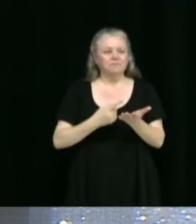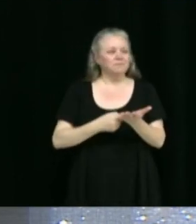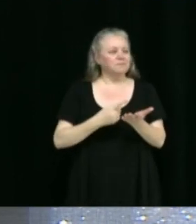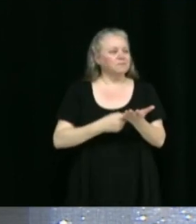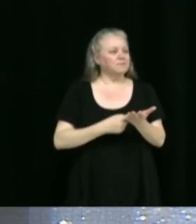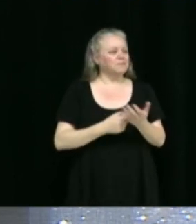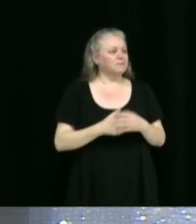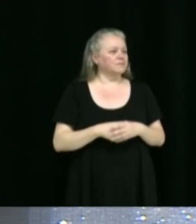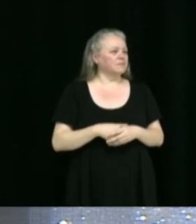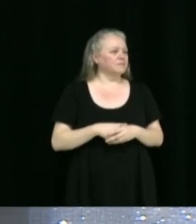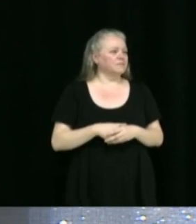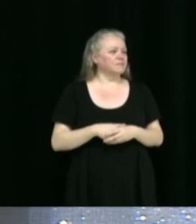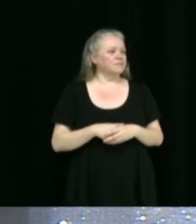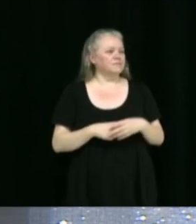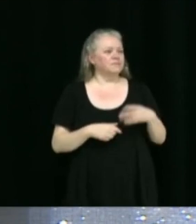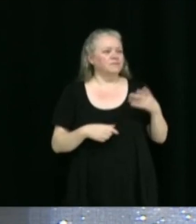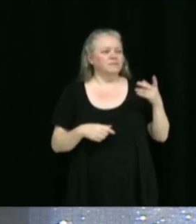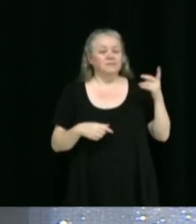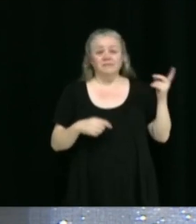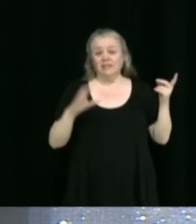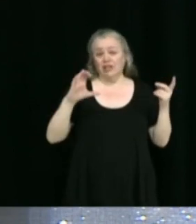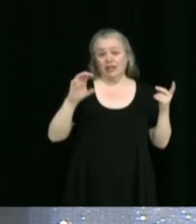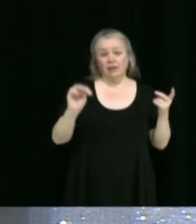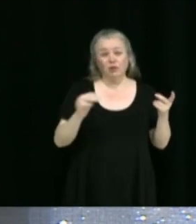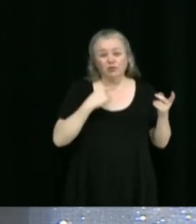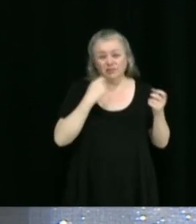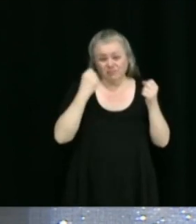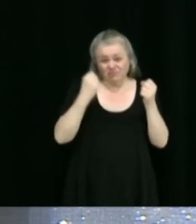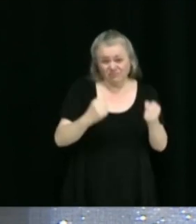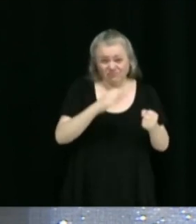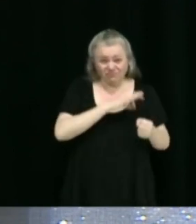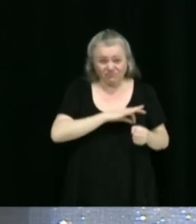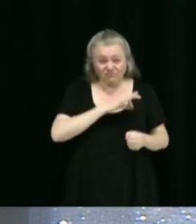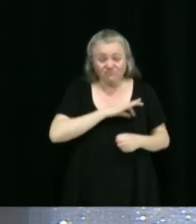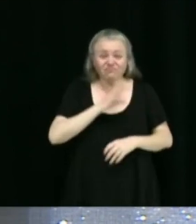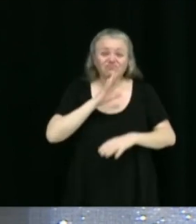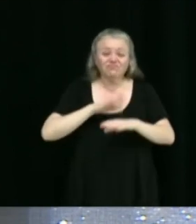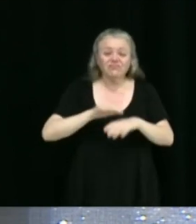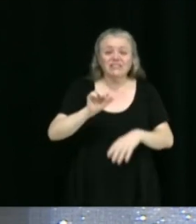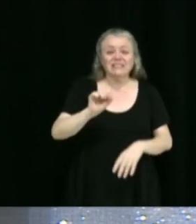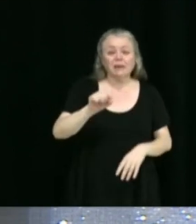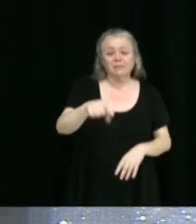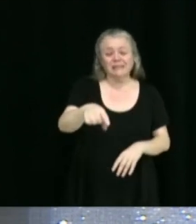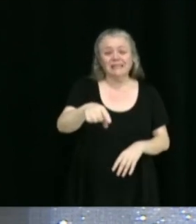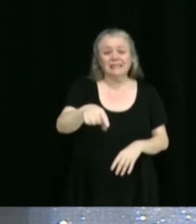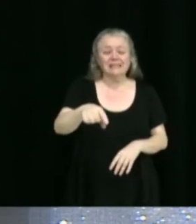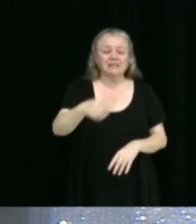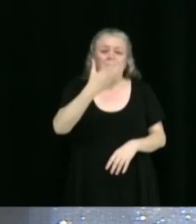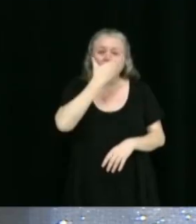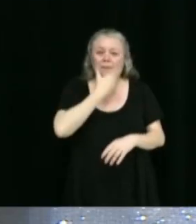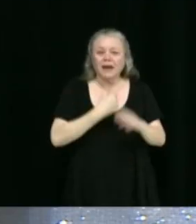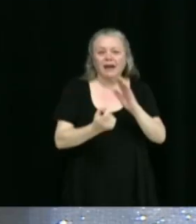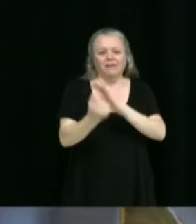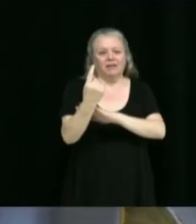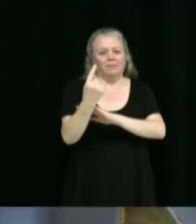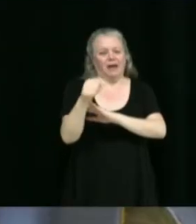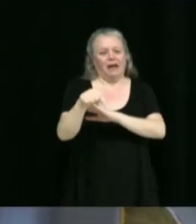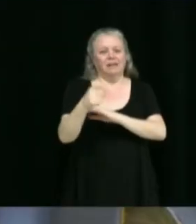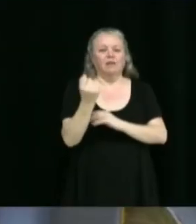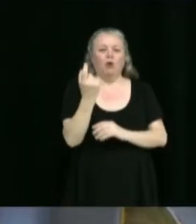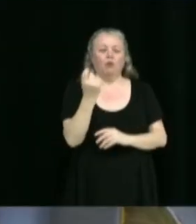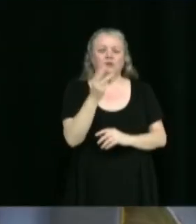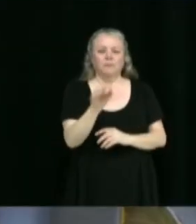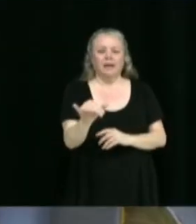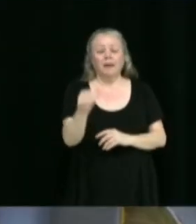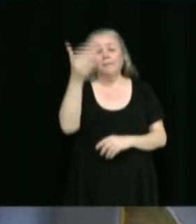On pourrait prendre le temps de parler du bel événement qui s'en vient samedi, samedi le 11 mai. Alors,